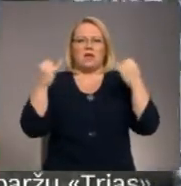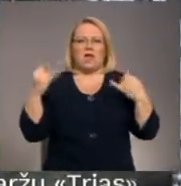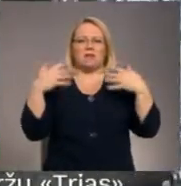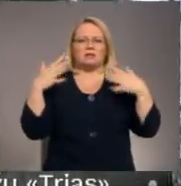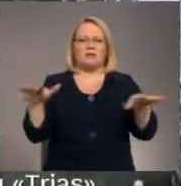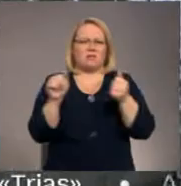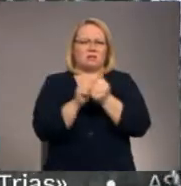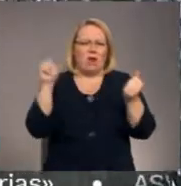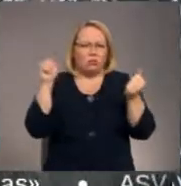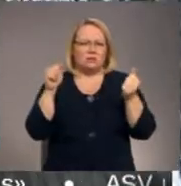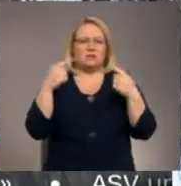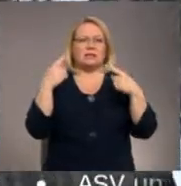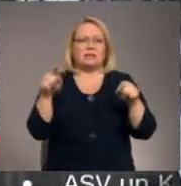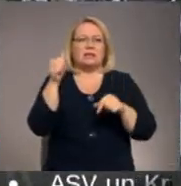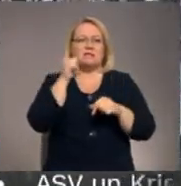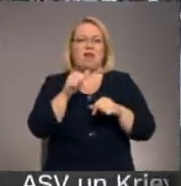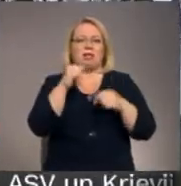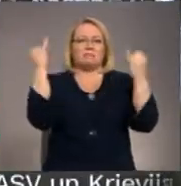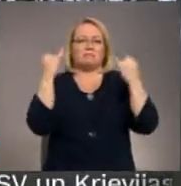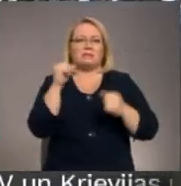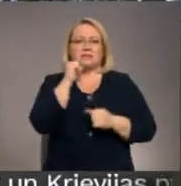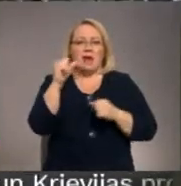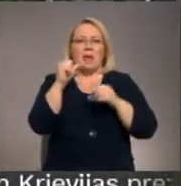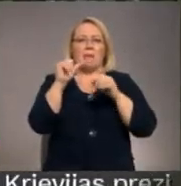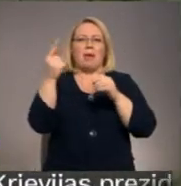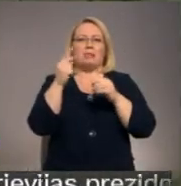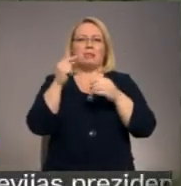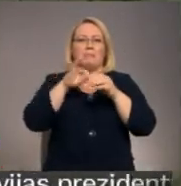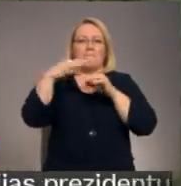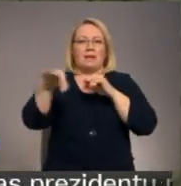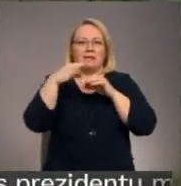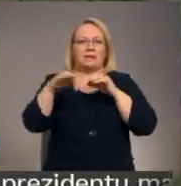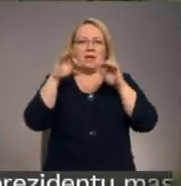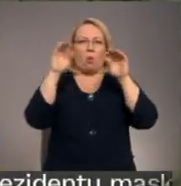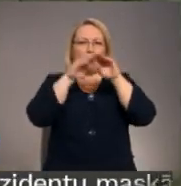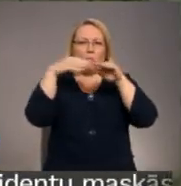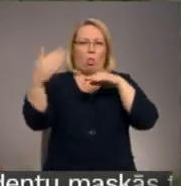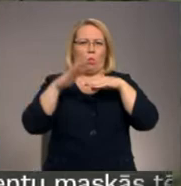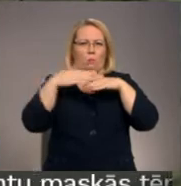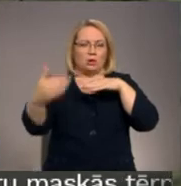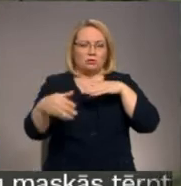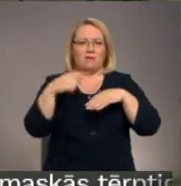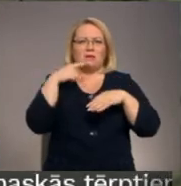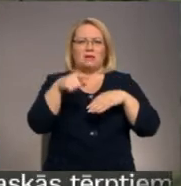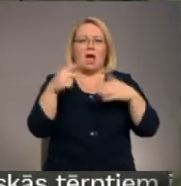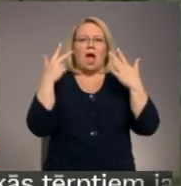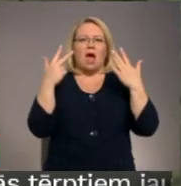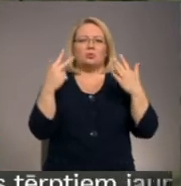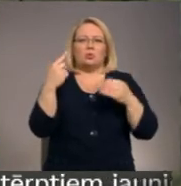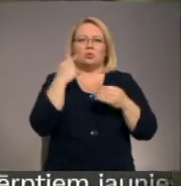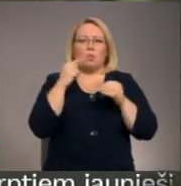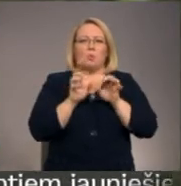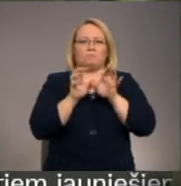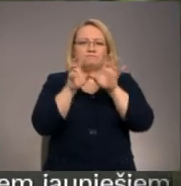pilnībā, citām vainaks vēl ir zaļš, tomēr miza jau ir nolobījusies. Tas nozīmē, ka šo egļu audzi astoņu zobumu izgrauzis jau ir